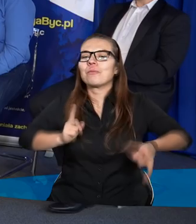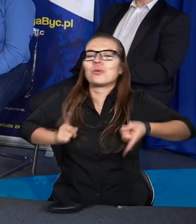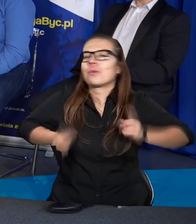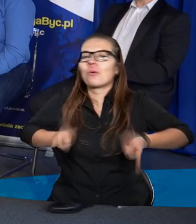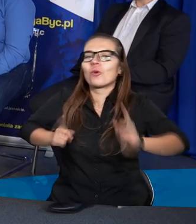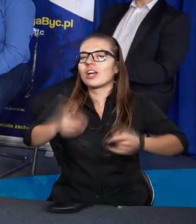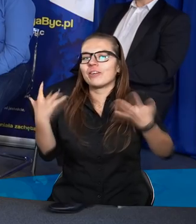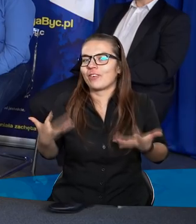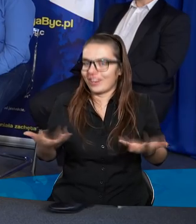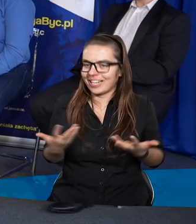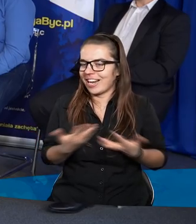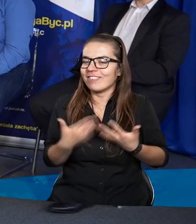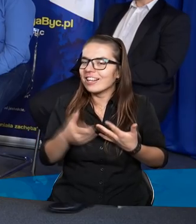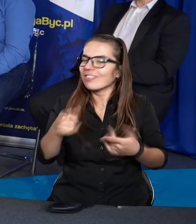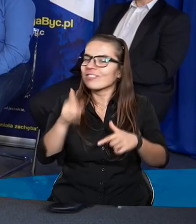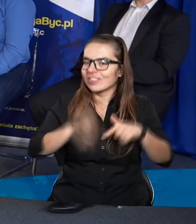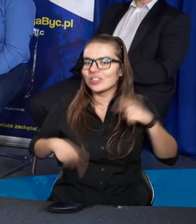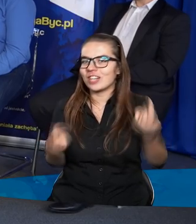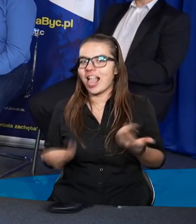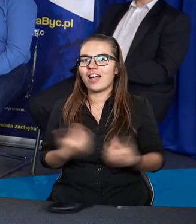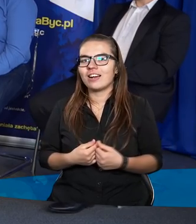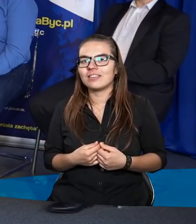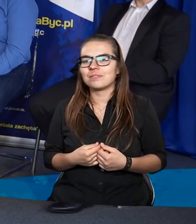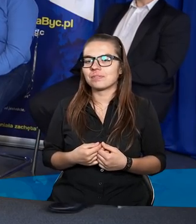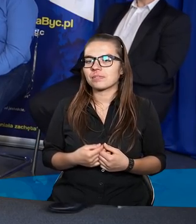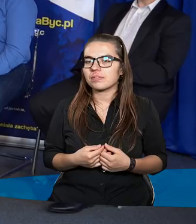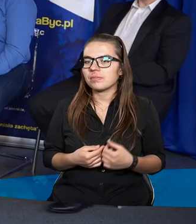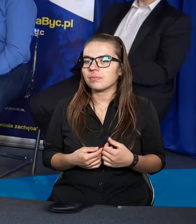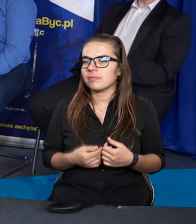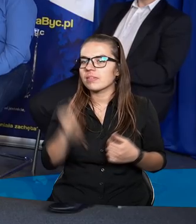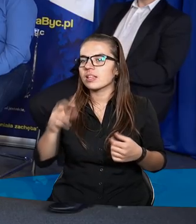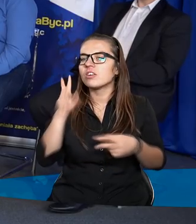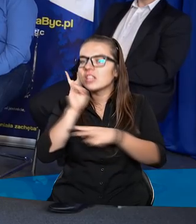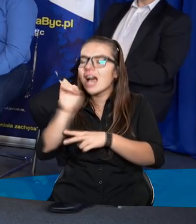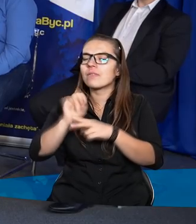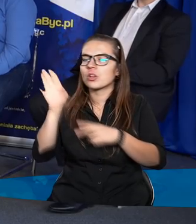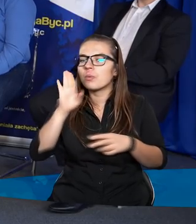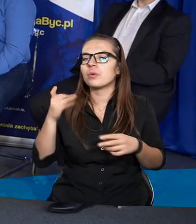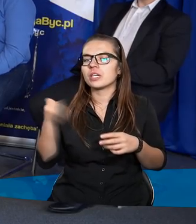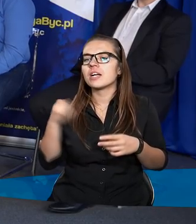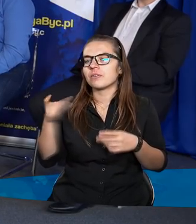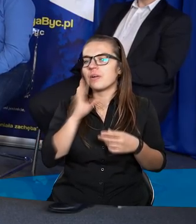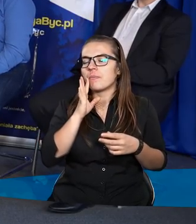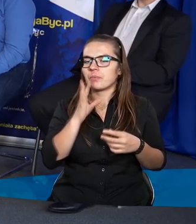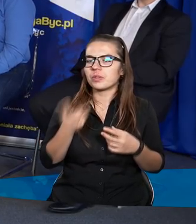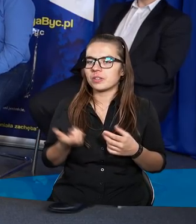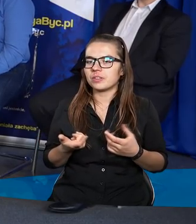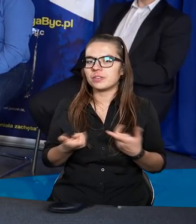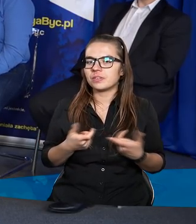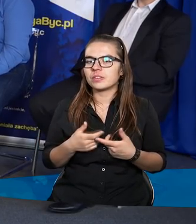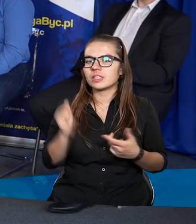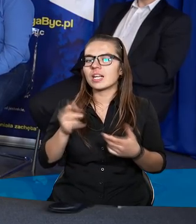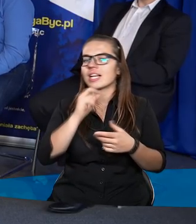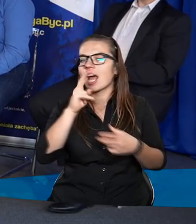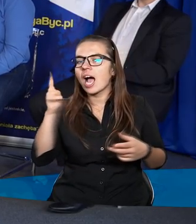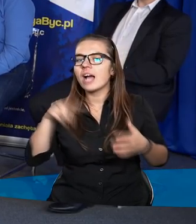I Google'a, że odpowiedziałam od razu. Dokładnie, dokładnie. A może też budować pewne zaufanie do Boga, bo ta odpowiedź w końcu przychodzi. Tak.